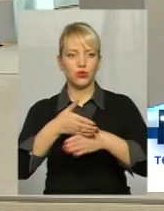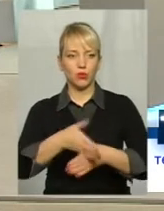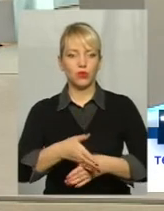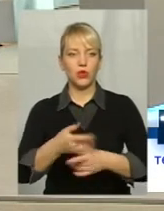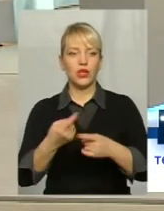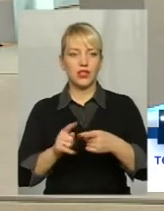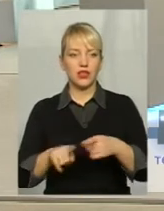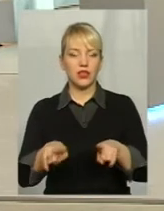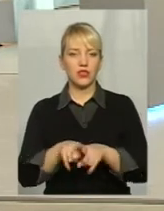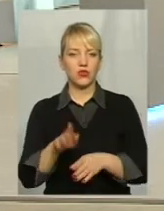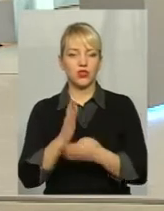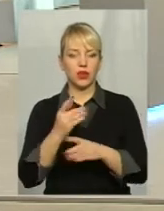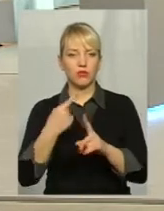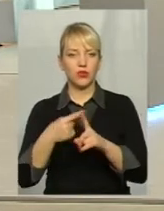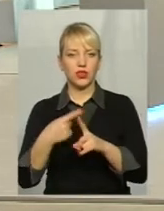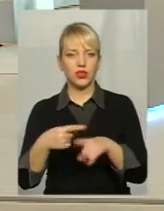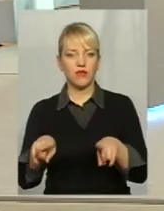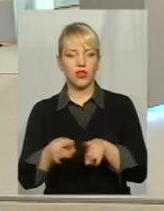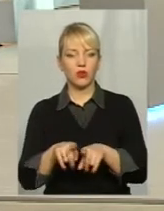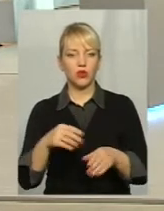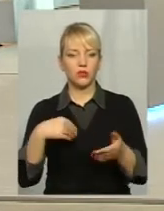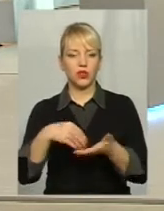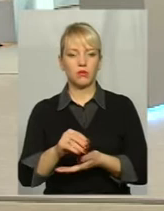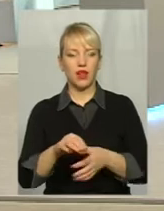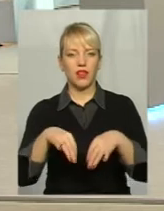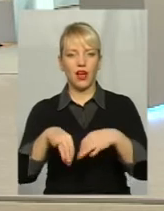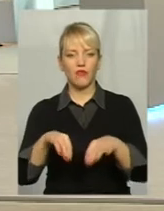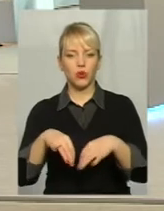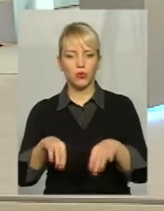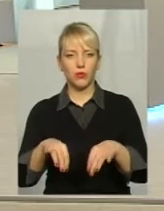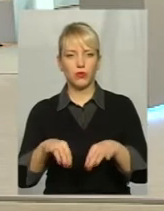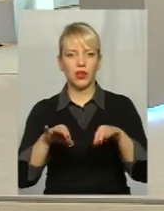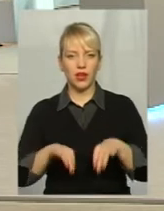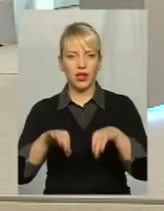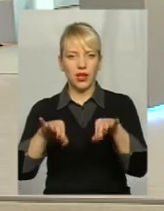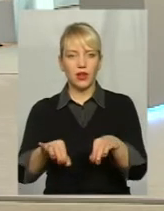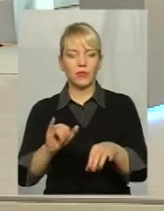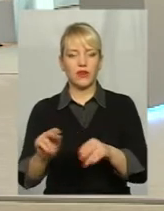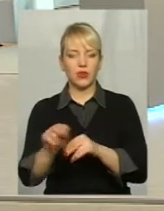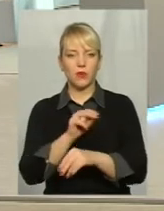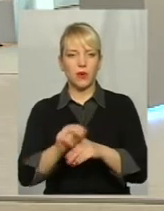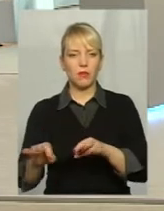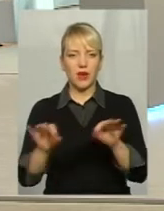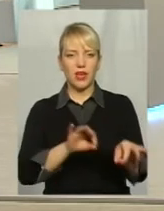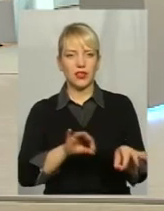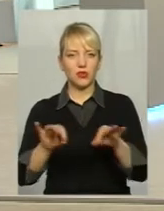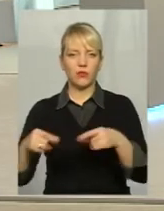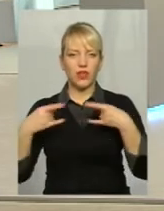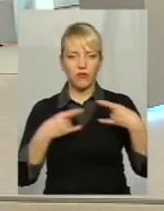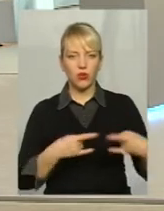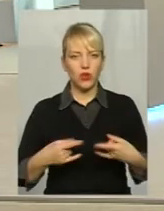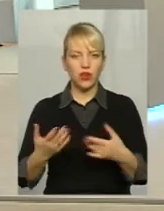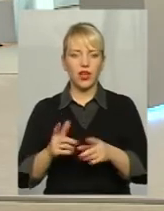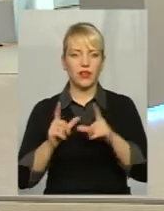Це теж є позитивом Придбали автомобіль позашляховик Відремонтували пересувний флюорограф Який сьогодні виїжджає в віддалені